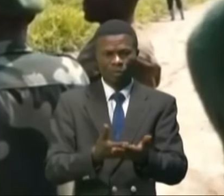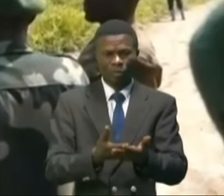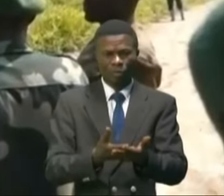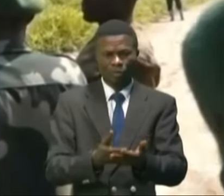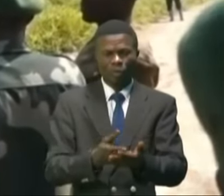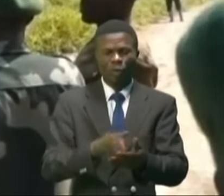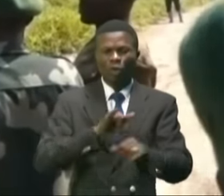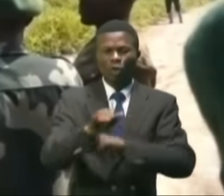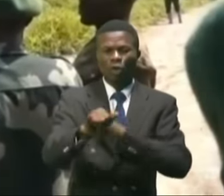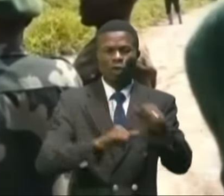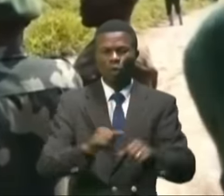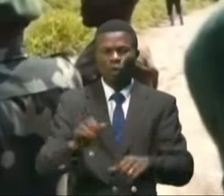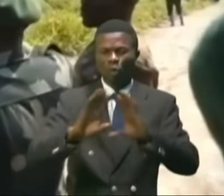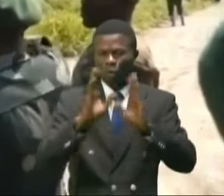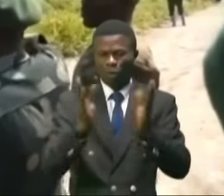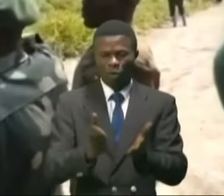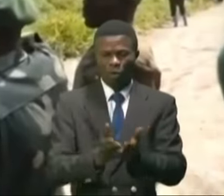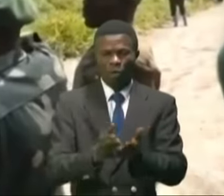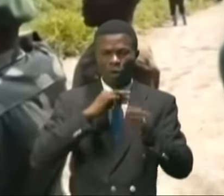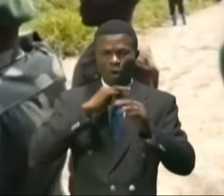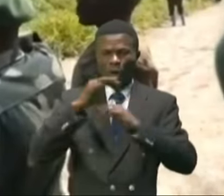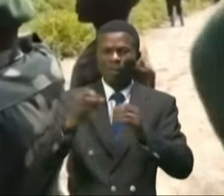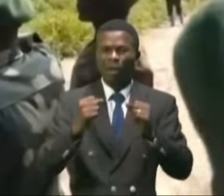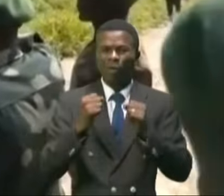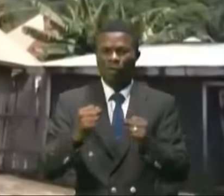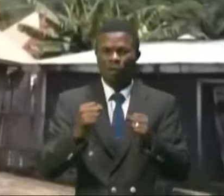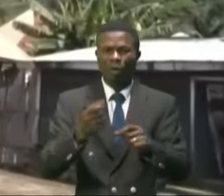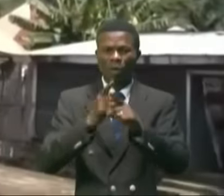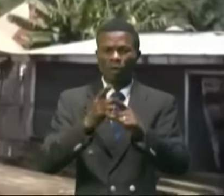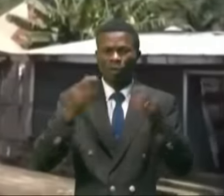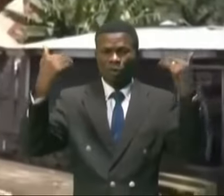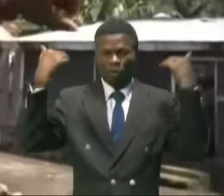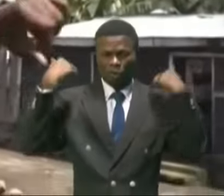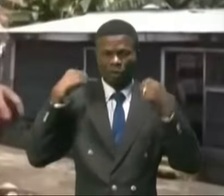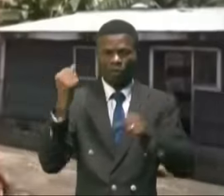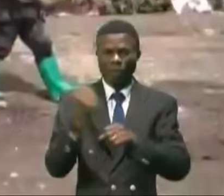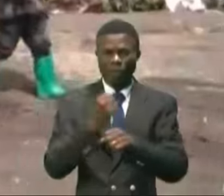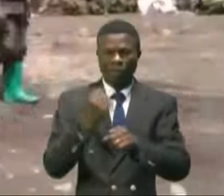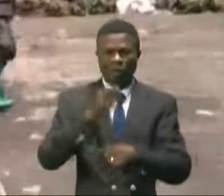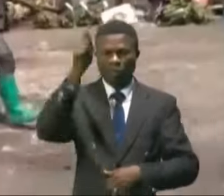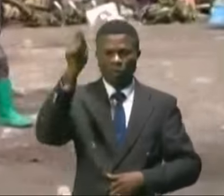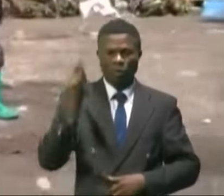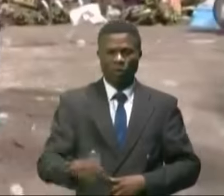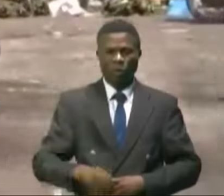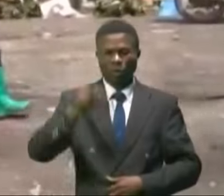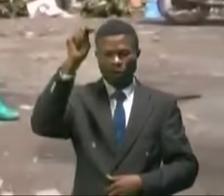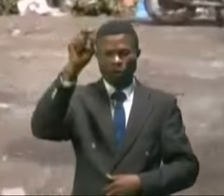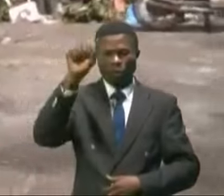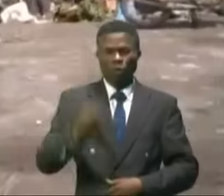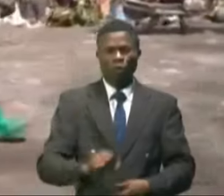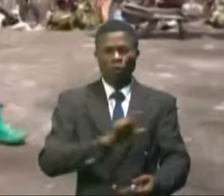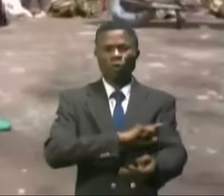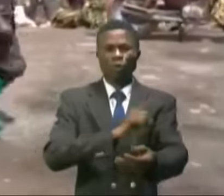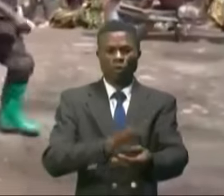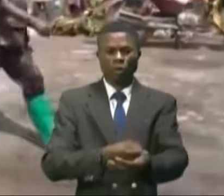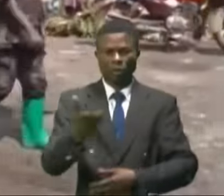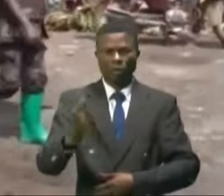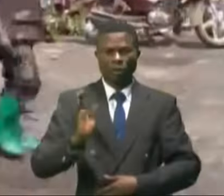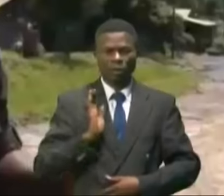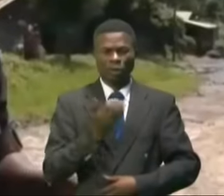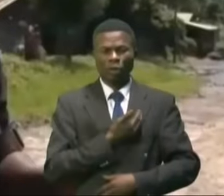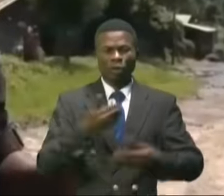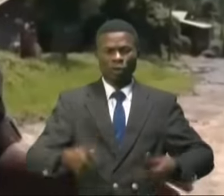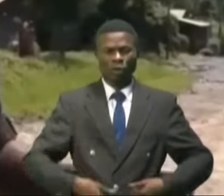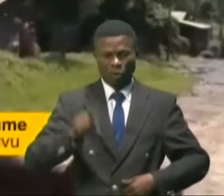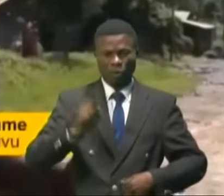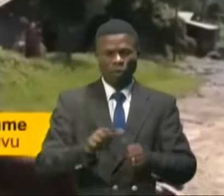manipulateurs, est aussi le message fort du commandant des opérations militaires au Nord et Sud Kivu. Notre jeunesse